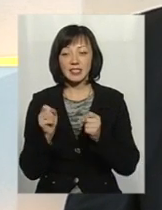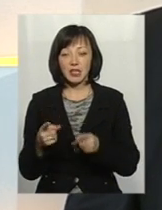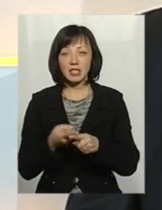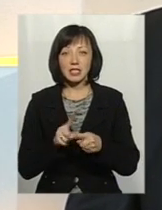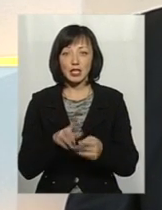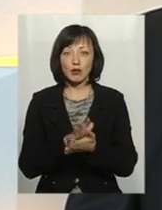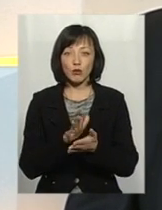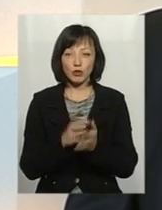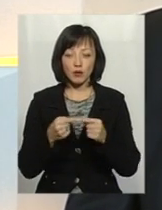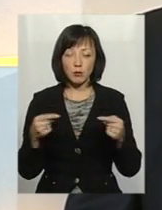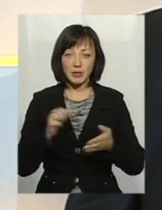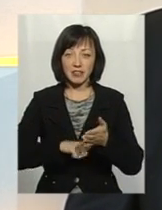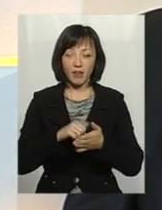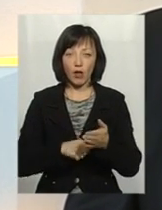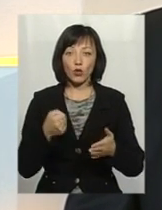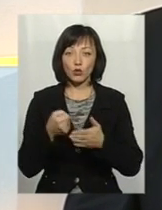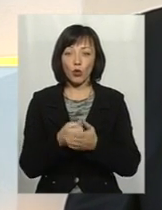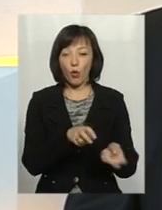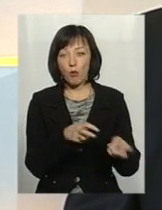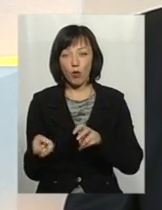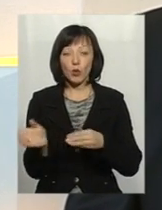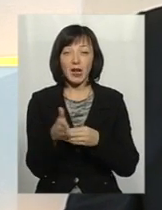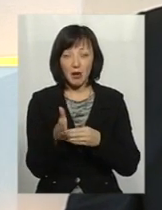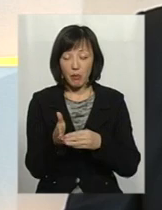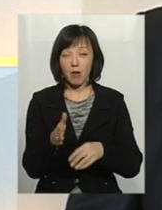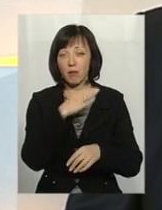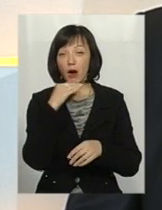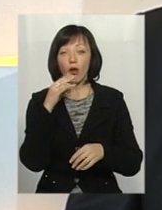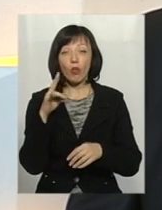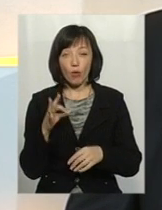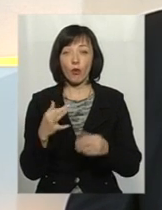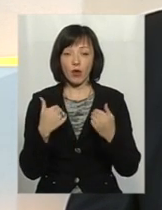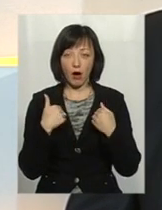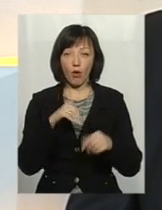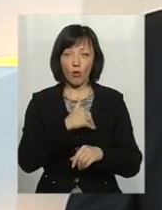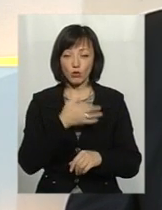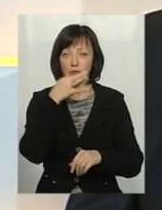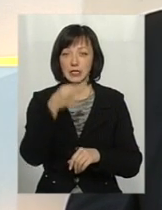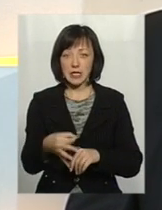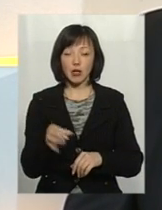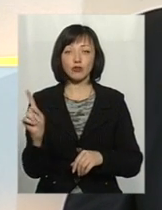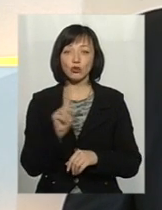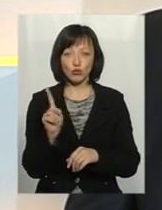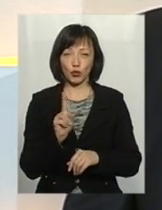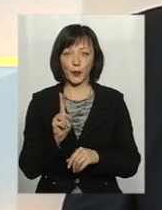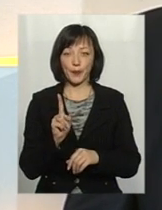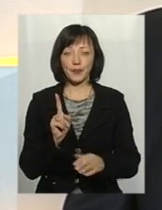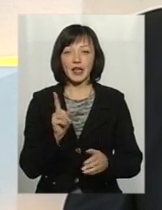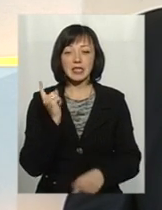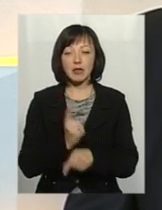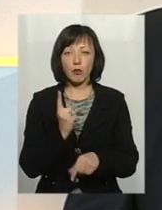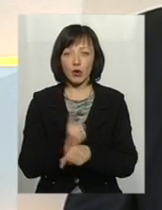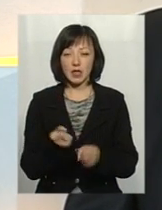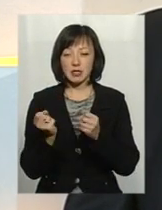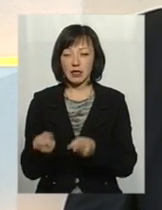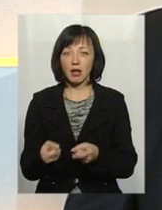цих забронюючих речовин призвело до муру риби, але разом з тим я хочу відмітити про те, що заброняється